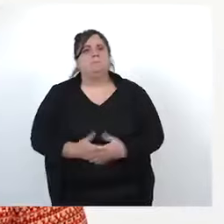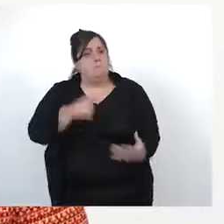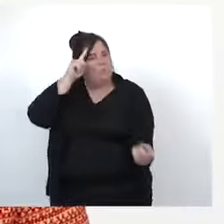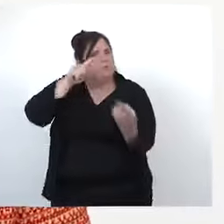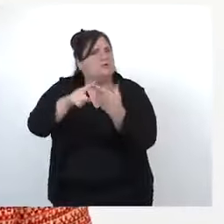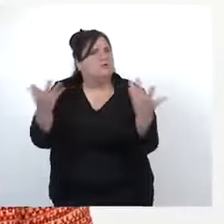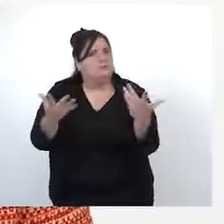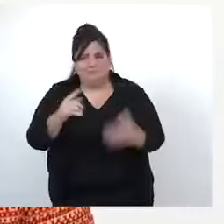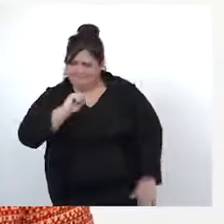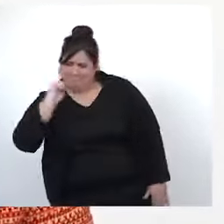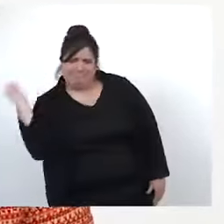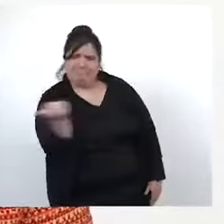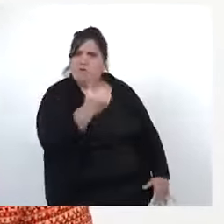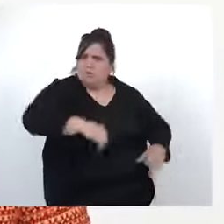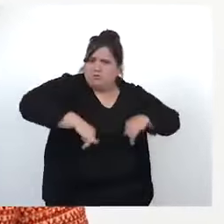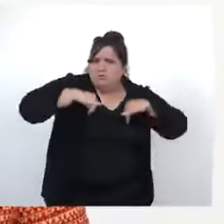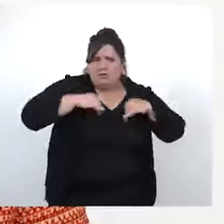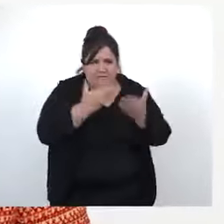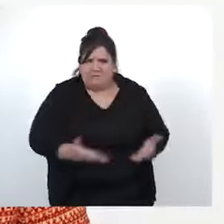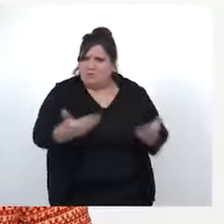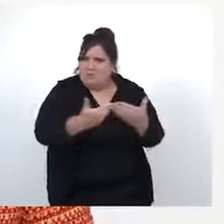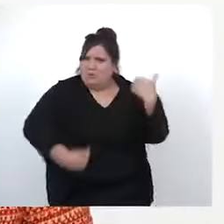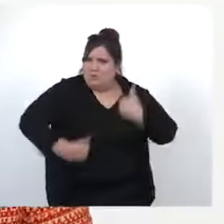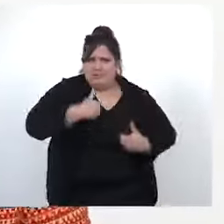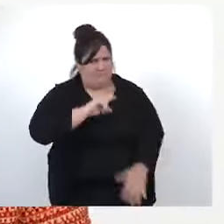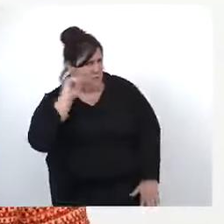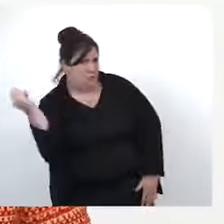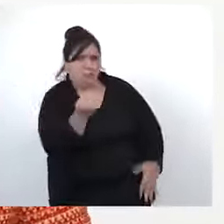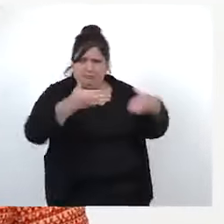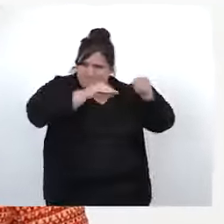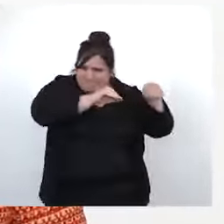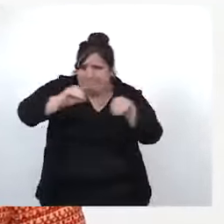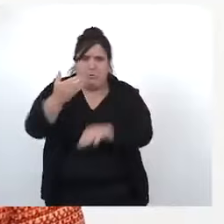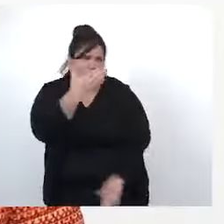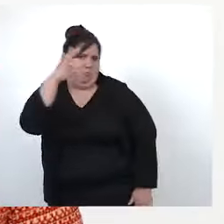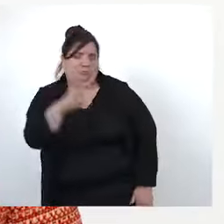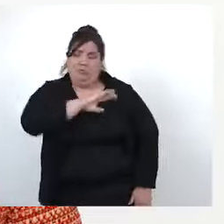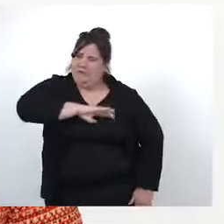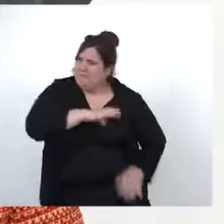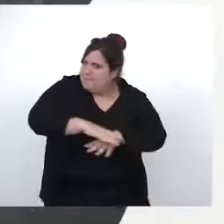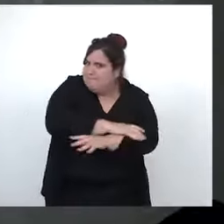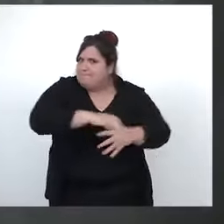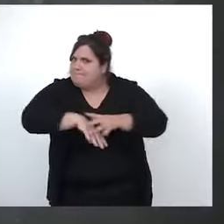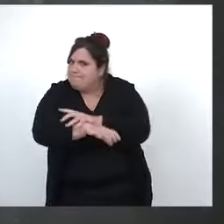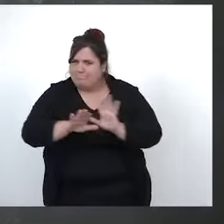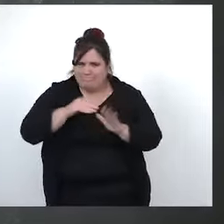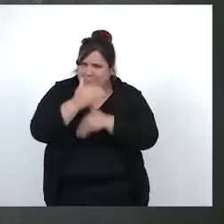d'élèves en situation de handicap est au cœur des politiques publiques. Nous continuons de renforcer les moyens pour l'atteindre.